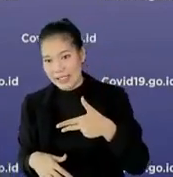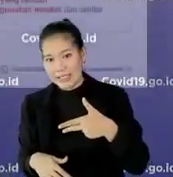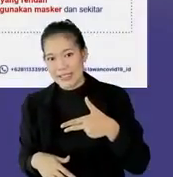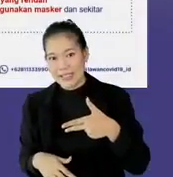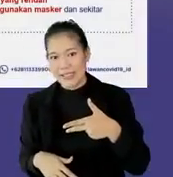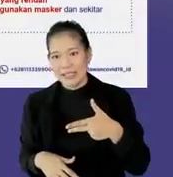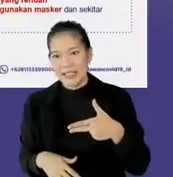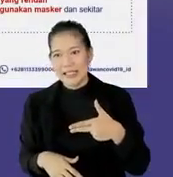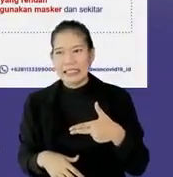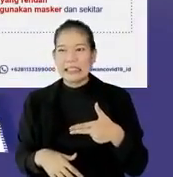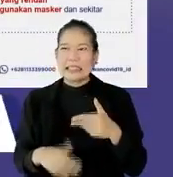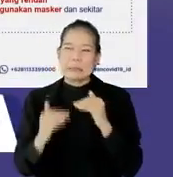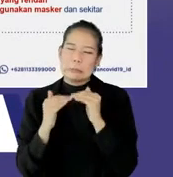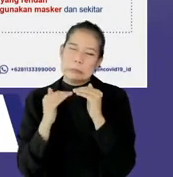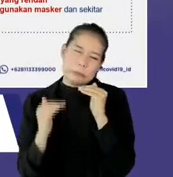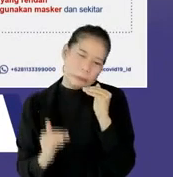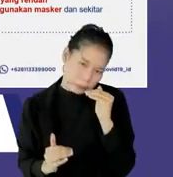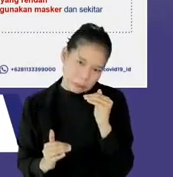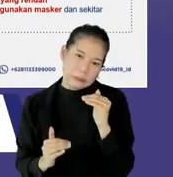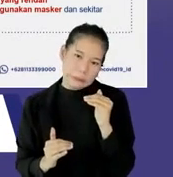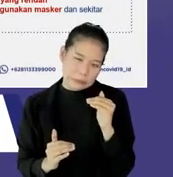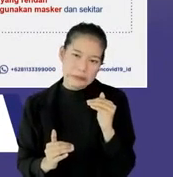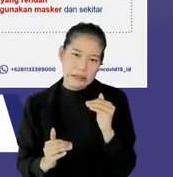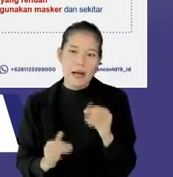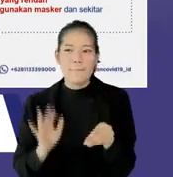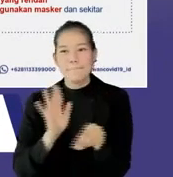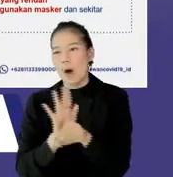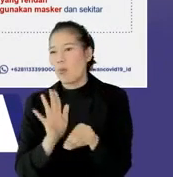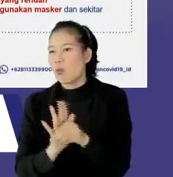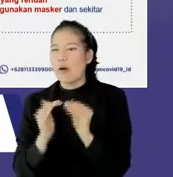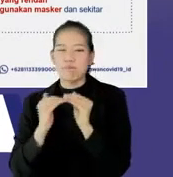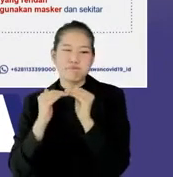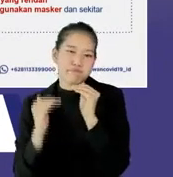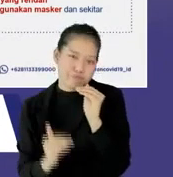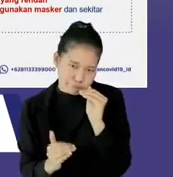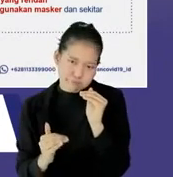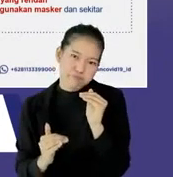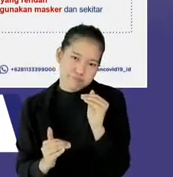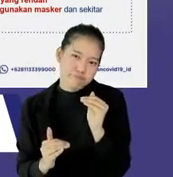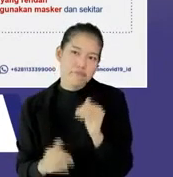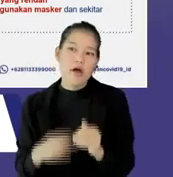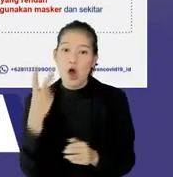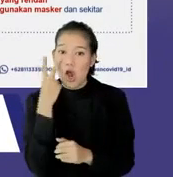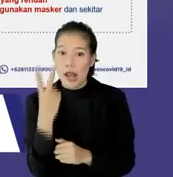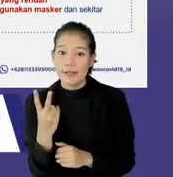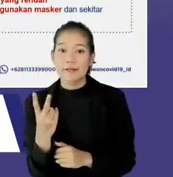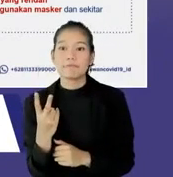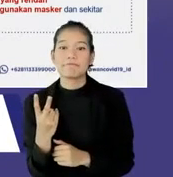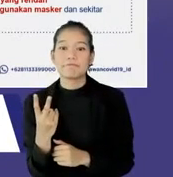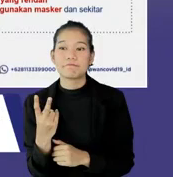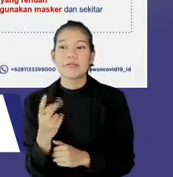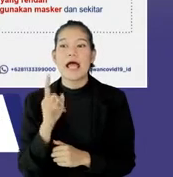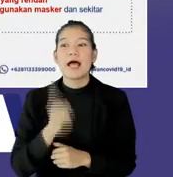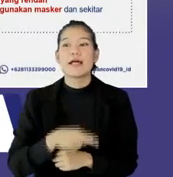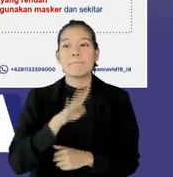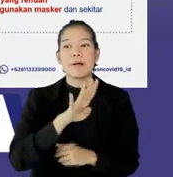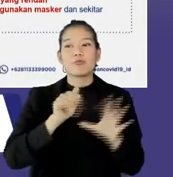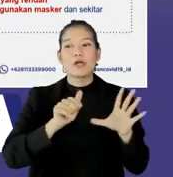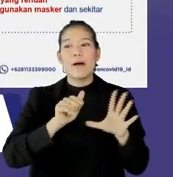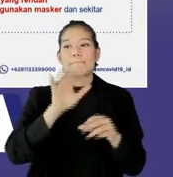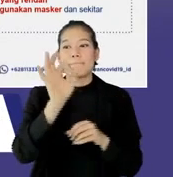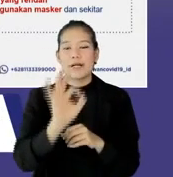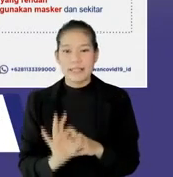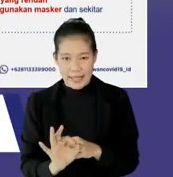punya kepatuhan yang terendah gitu ya, Pulau Maluku dan Papua, ini juga yang terendah, dimana kalau kita lihat di sini, masih sekitar 46